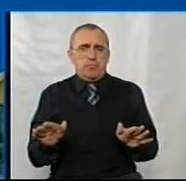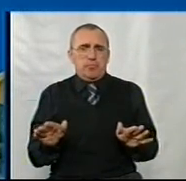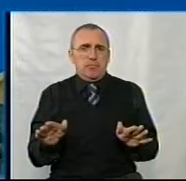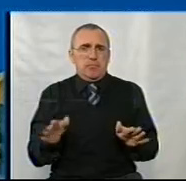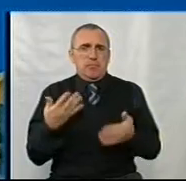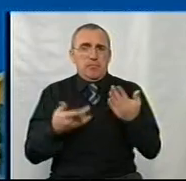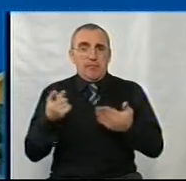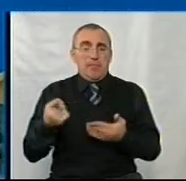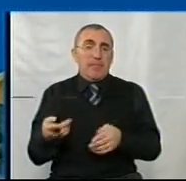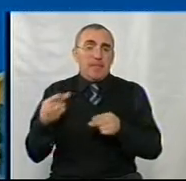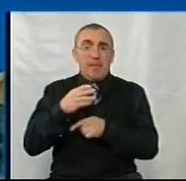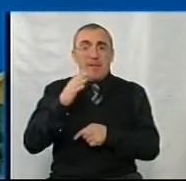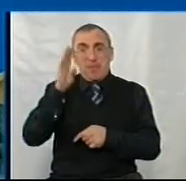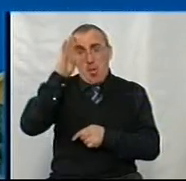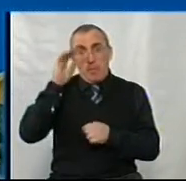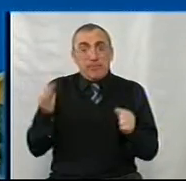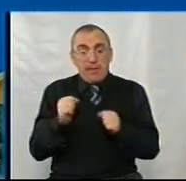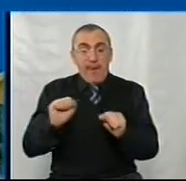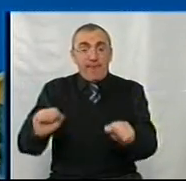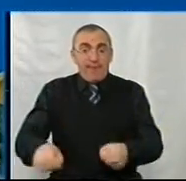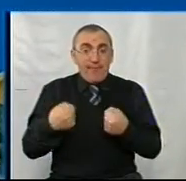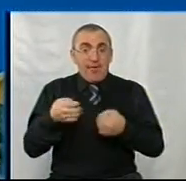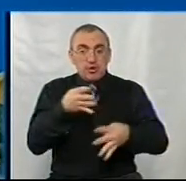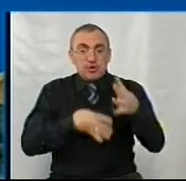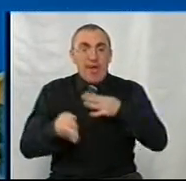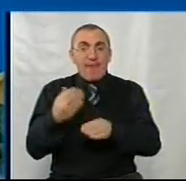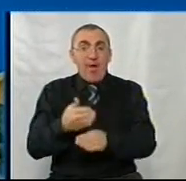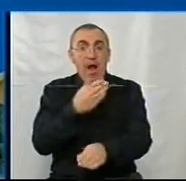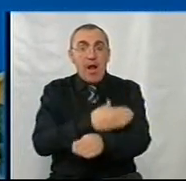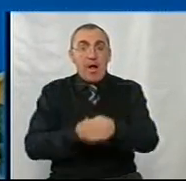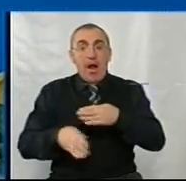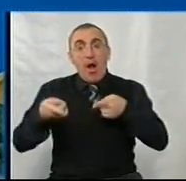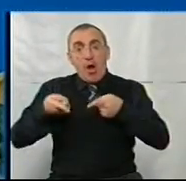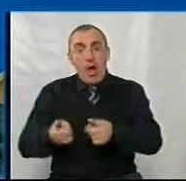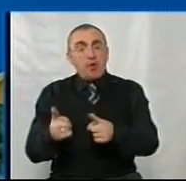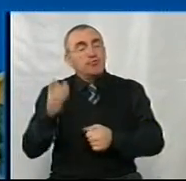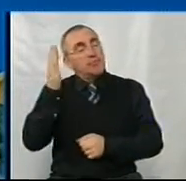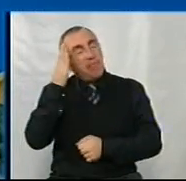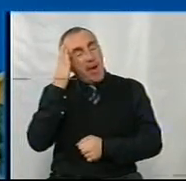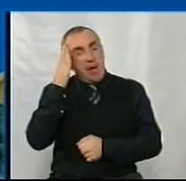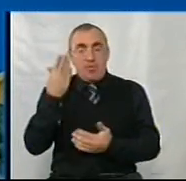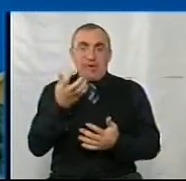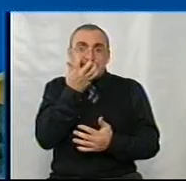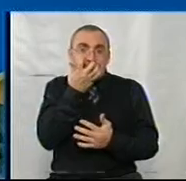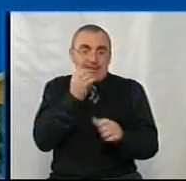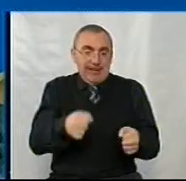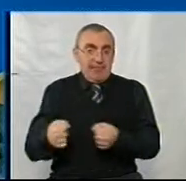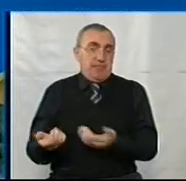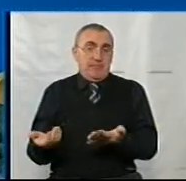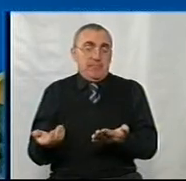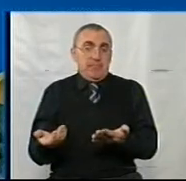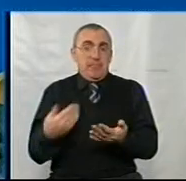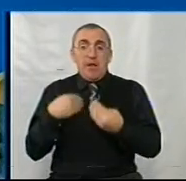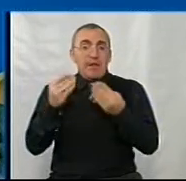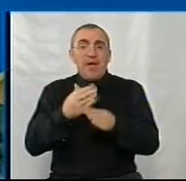Вони навіть прийдуть, хлопці змерзнуть і дінуть шиті валянки, і вони ляжуть в них спати, просто зіріться. Ну, я не